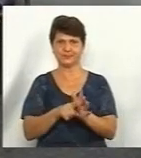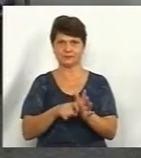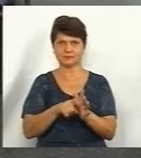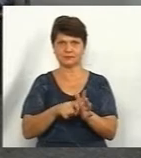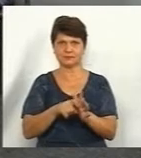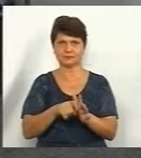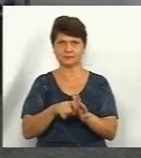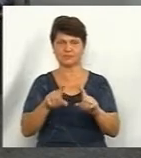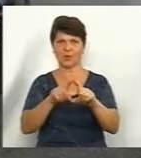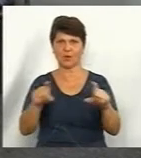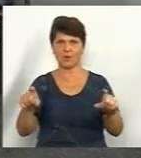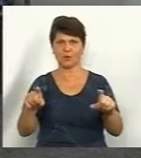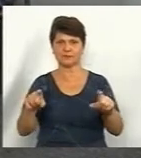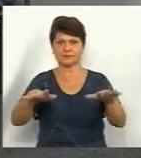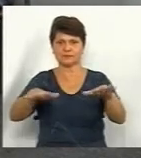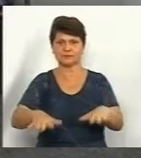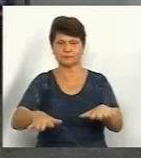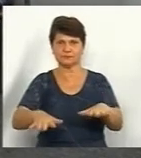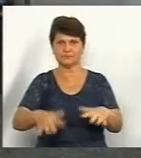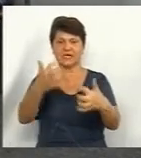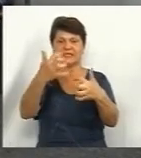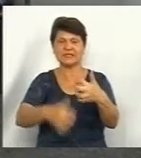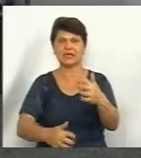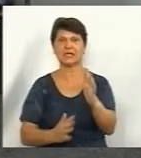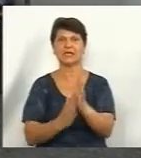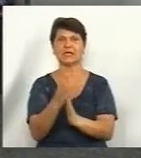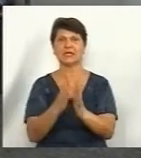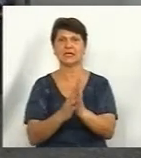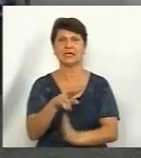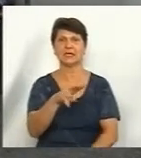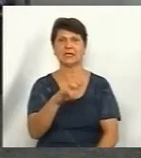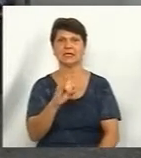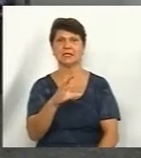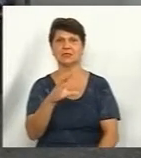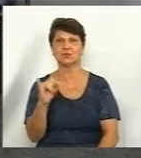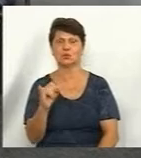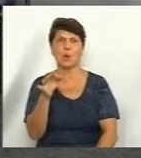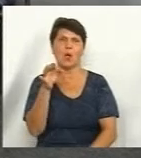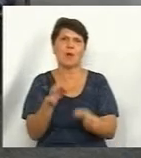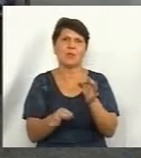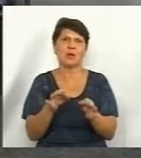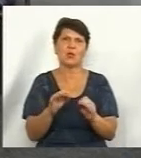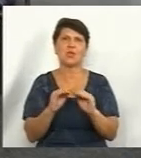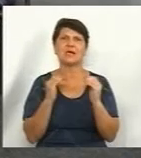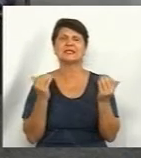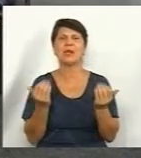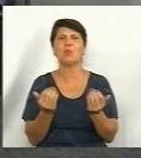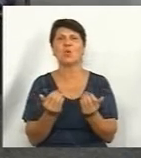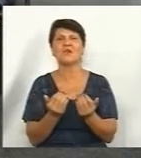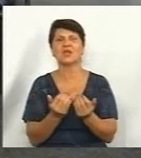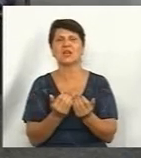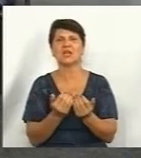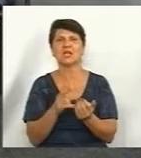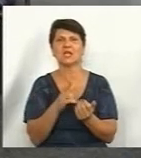лісу, де, як кажуть учасники акції протесту, природні заповідники до найближчого села Людовка пів кілометра.